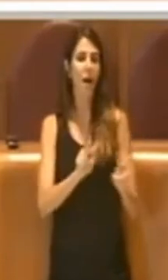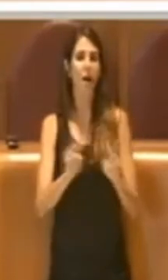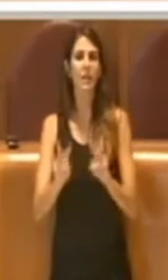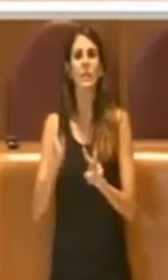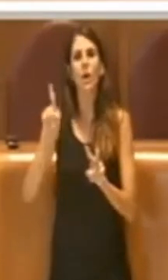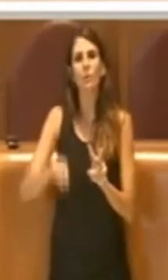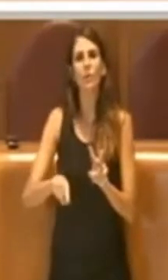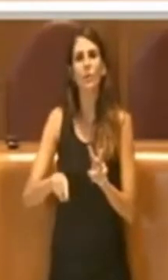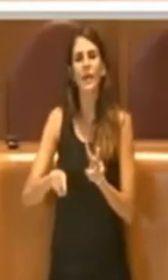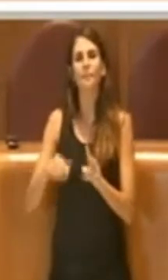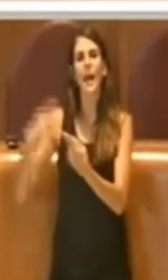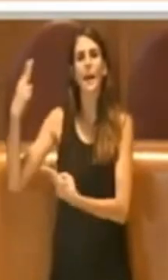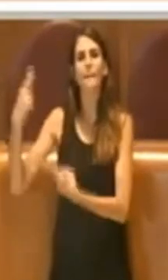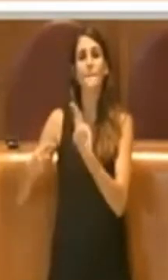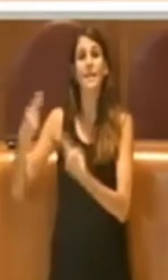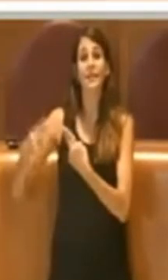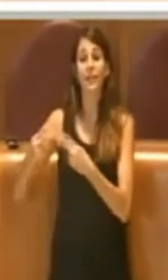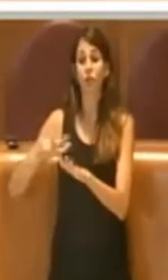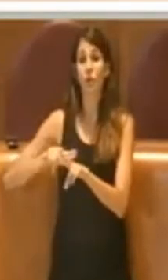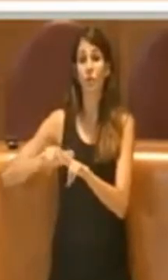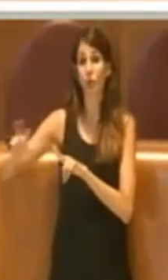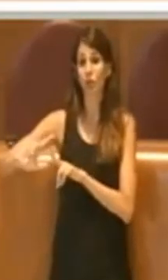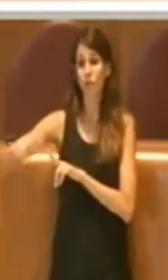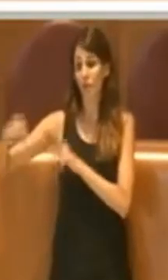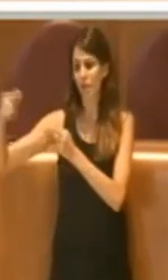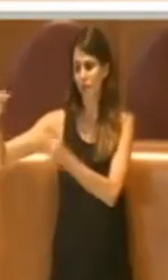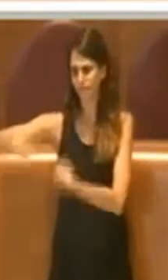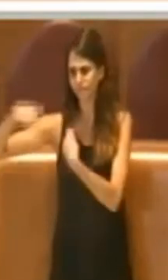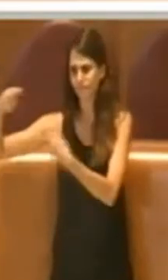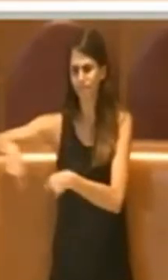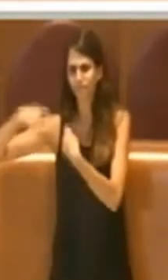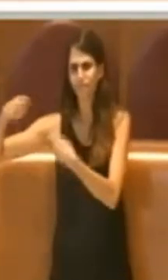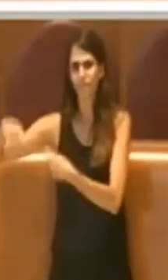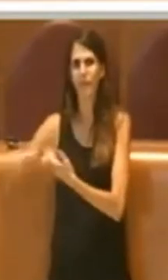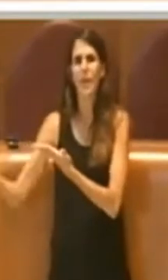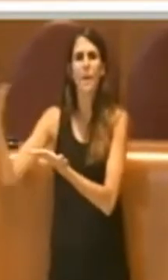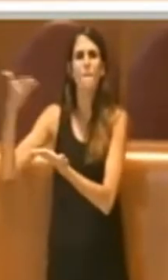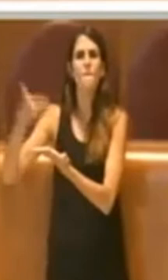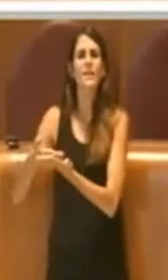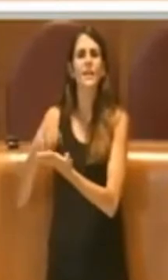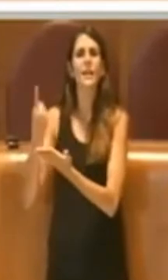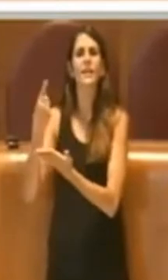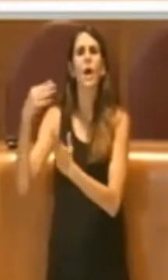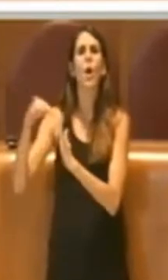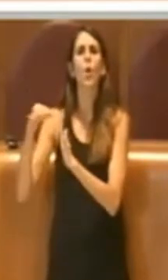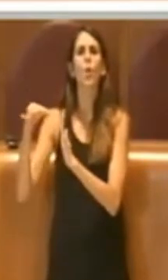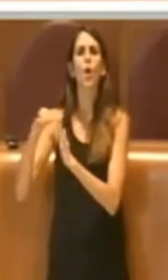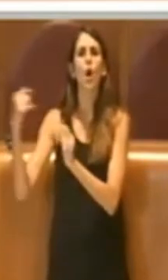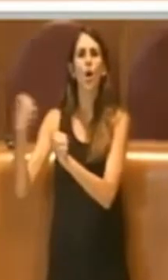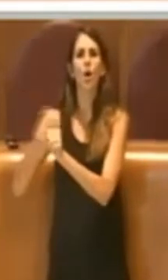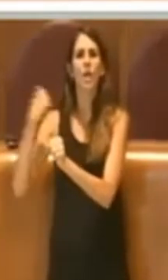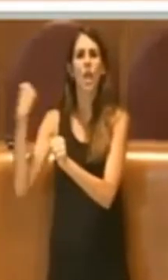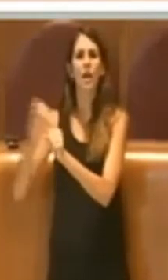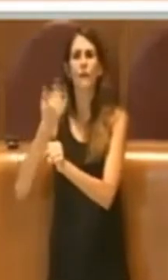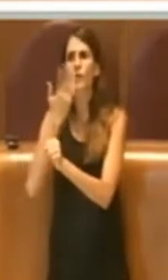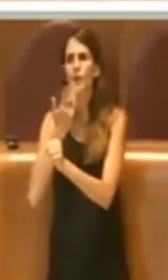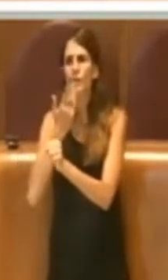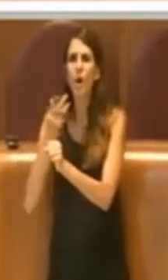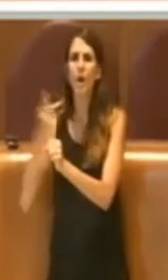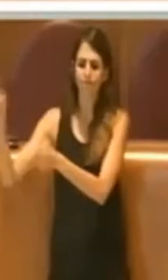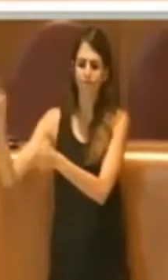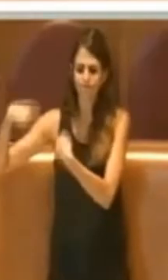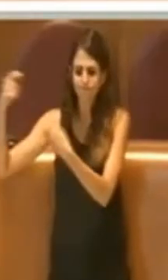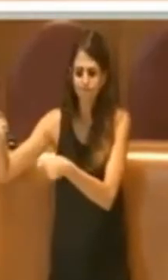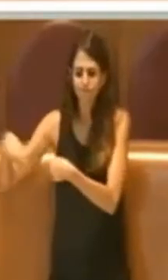amministrazione del terzo municipio, che tra l'altro presentò un ordine del giorno, prese a carico e prese a cuore la cosa, ebbe